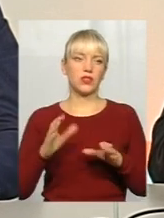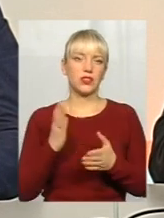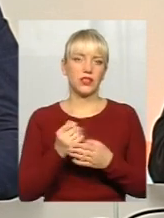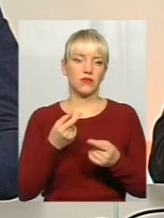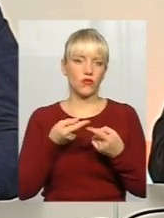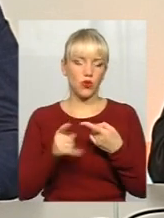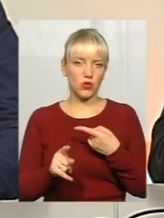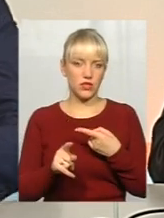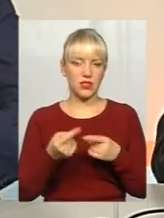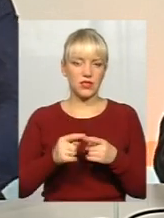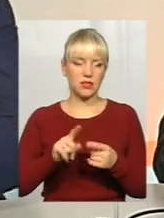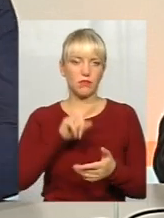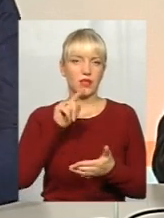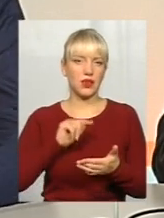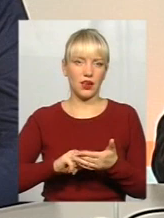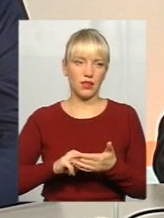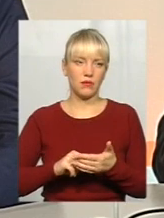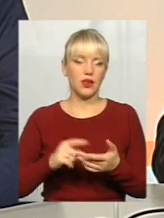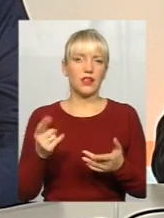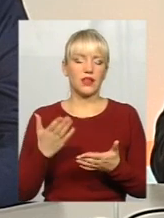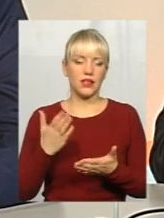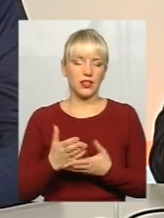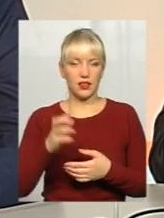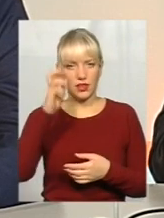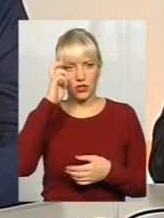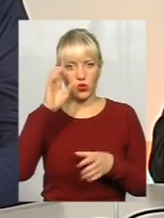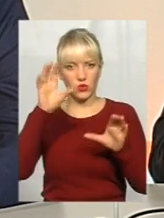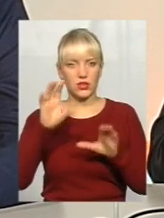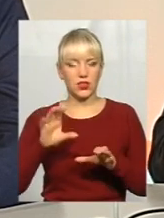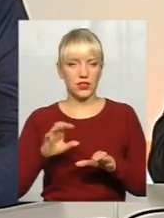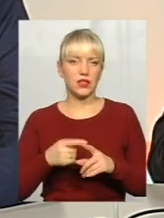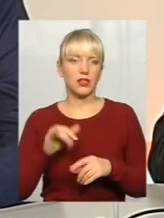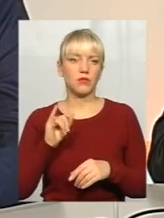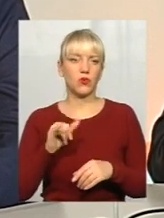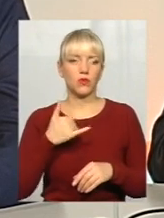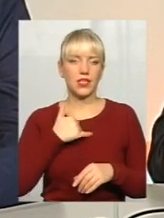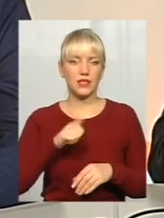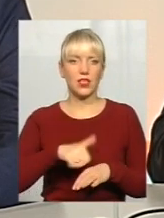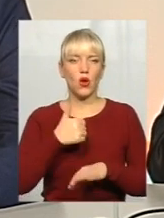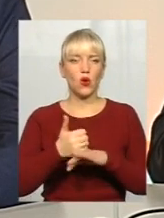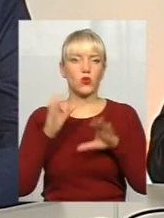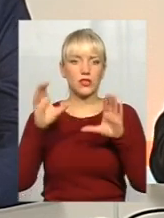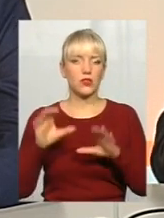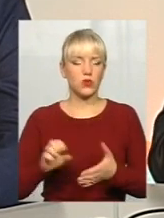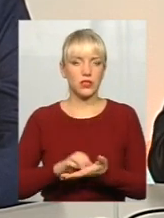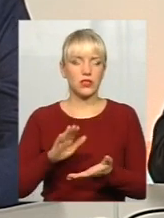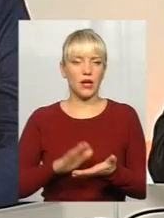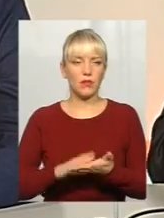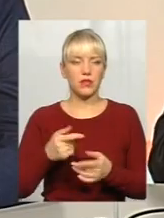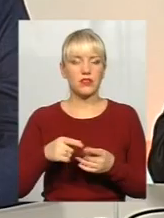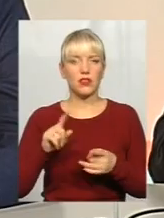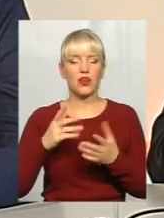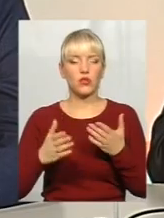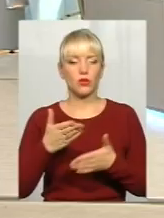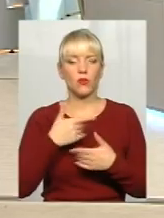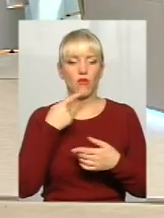розріз з цими питаннями, так, які теж є конституційними, так, от, що в нас в Конституції записано, тому що, звичайно, якщо ми говоримо